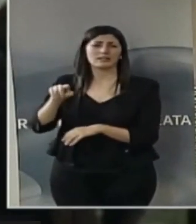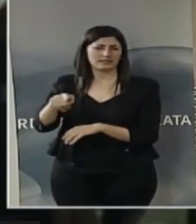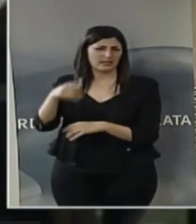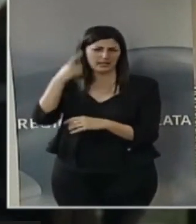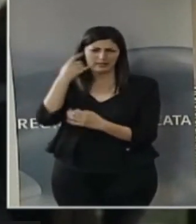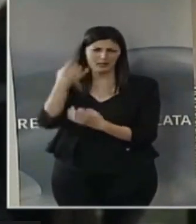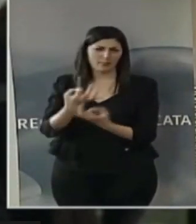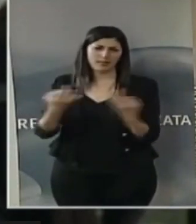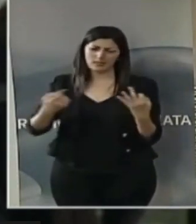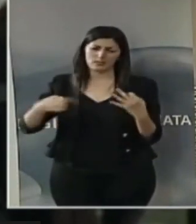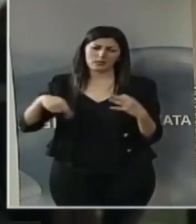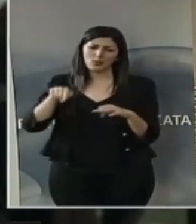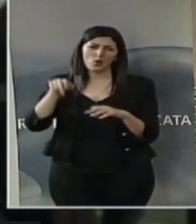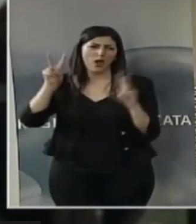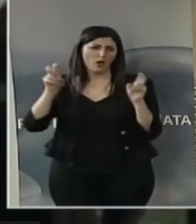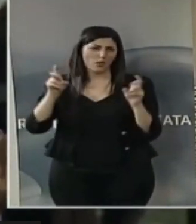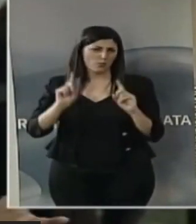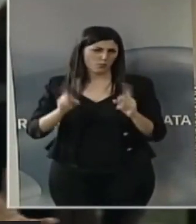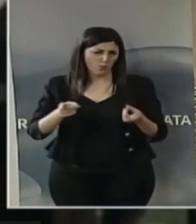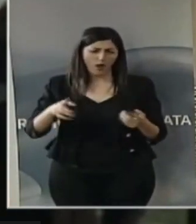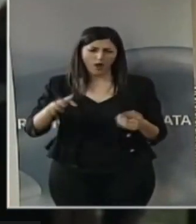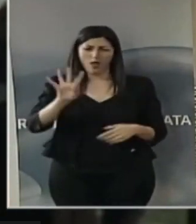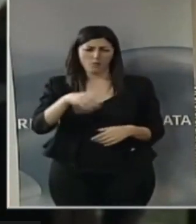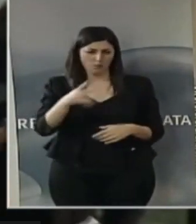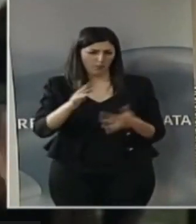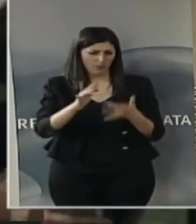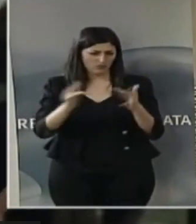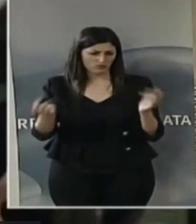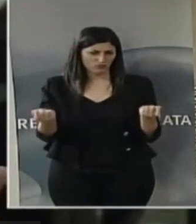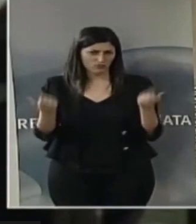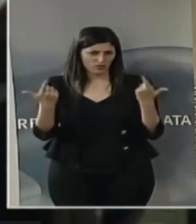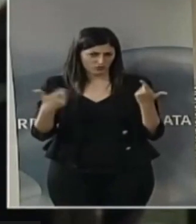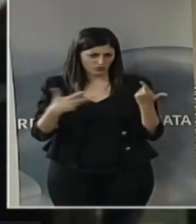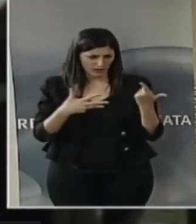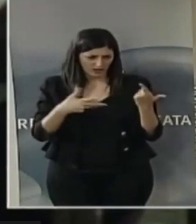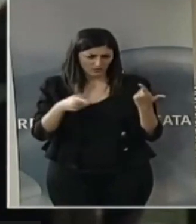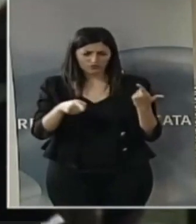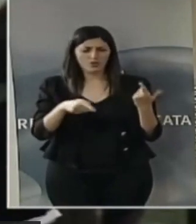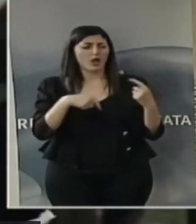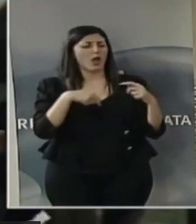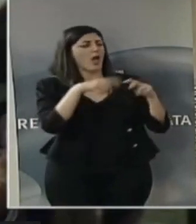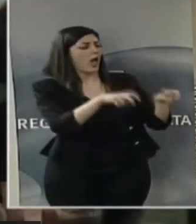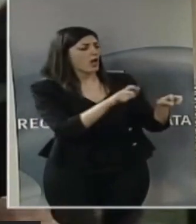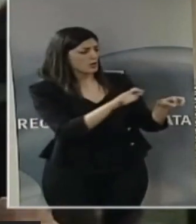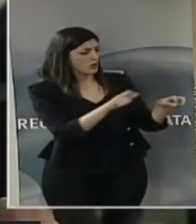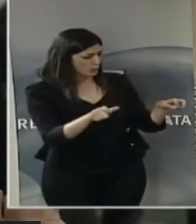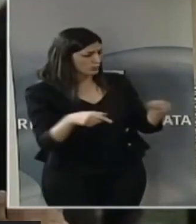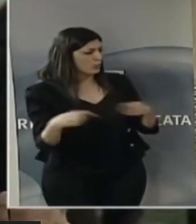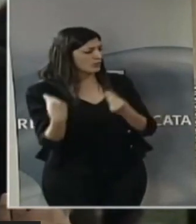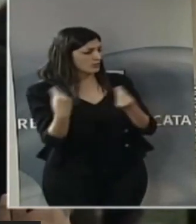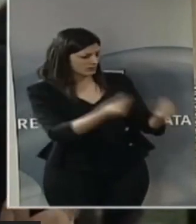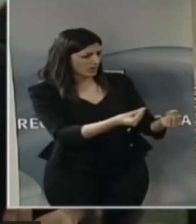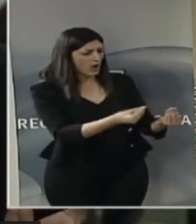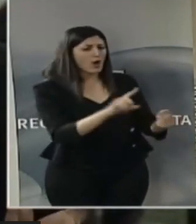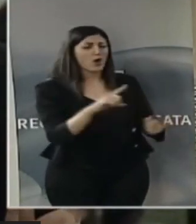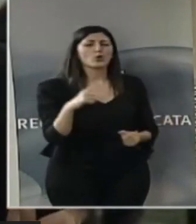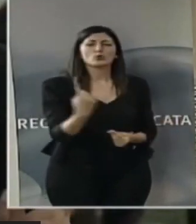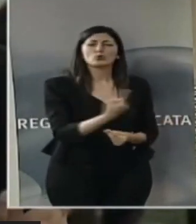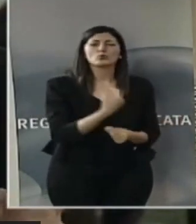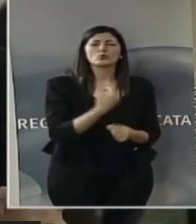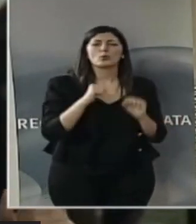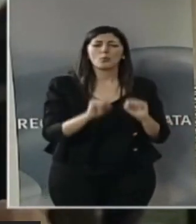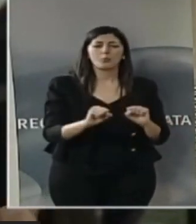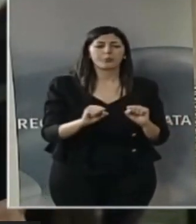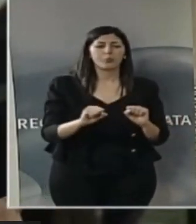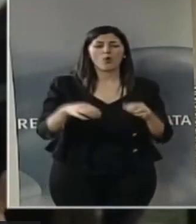benissimo dell'utilità, quella mappa è digitale, è fornita agli agricoltori, tutti possono vedere, con il proprio indicando i propri